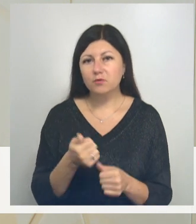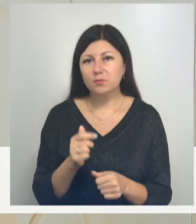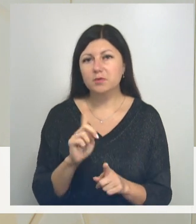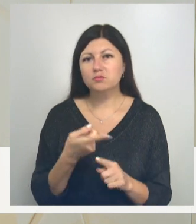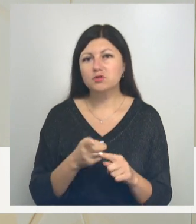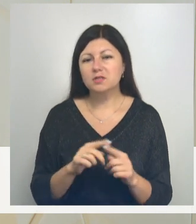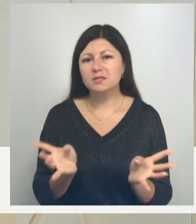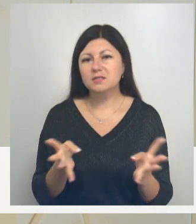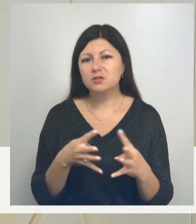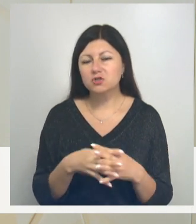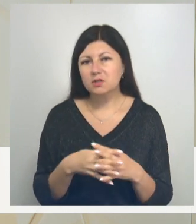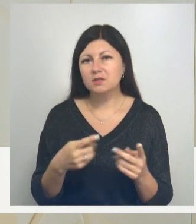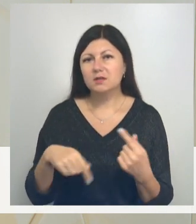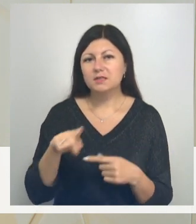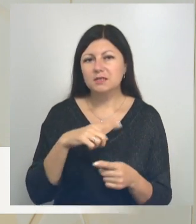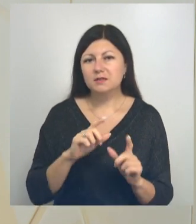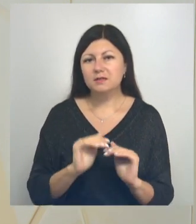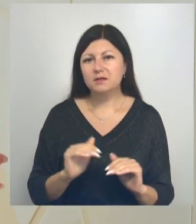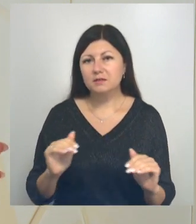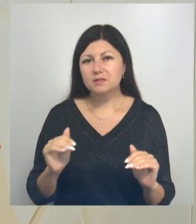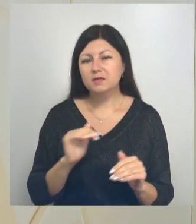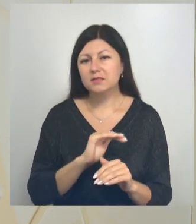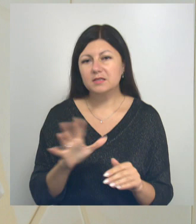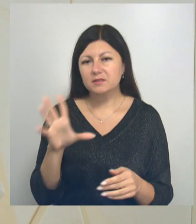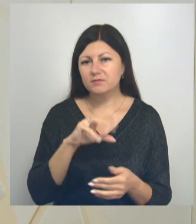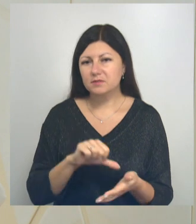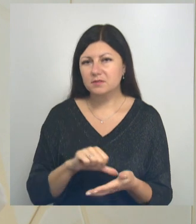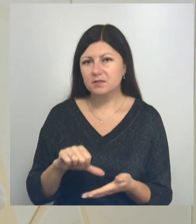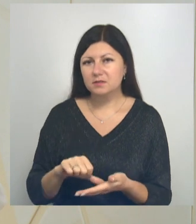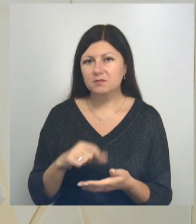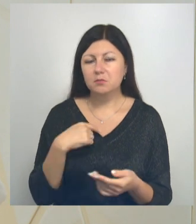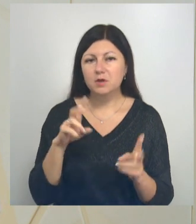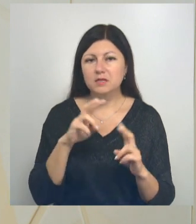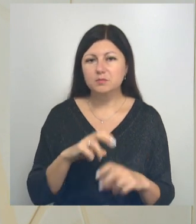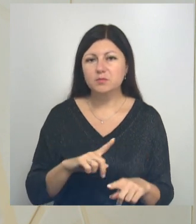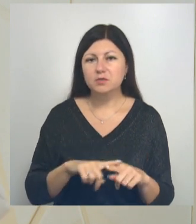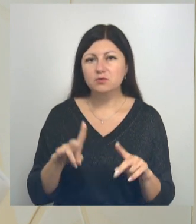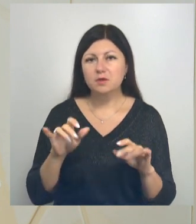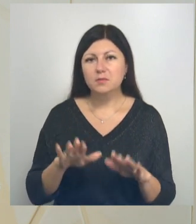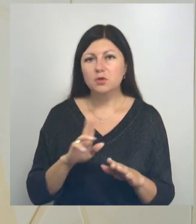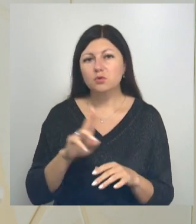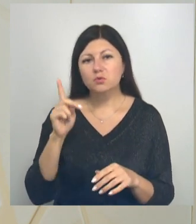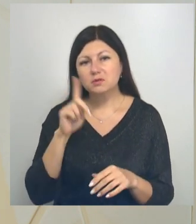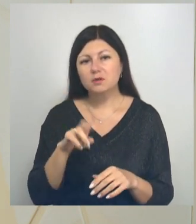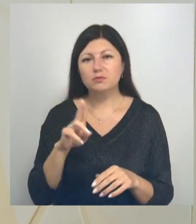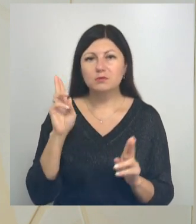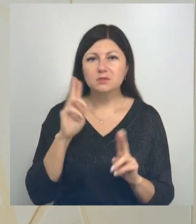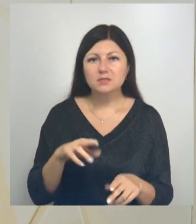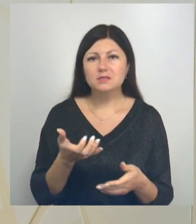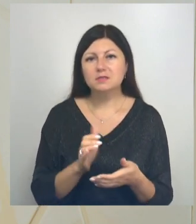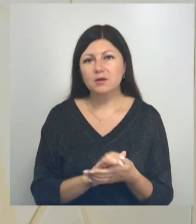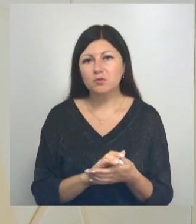это сочетание нескольких классов, и дети задействованы абсолютно все. Мы разбираем сразу на месте, кто что знает, кто не знает, с этим